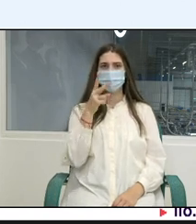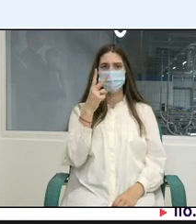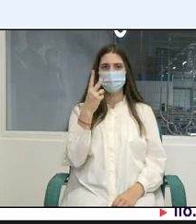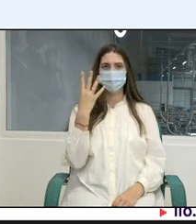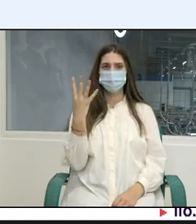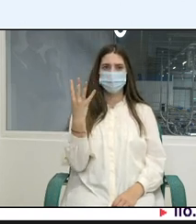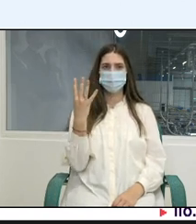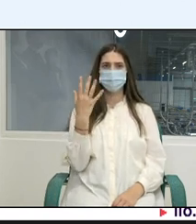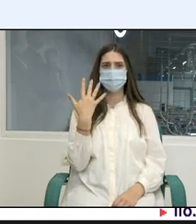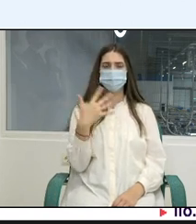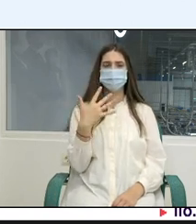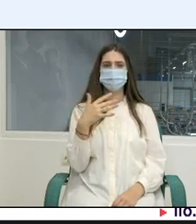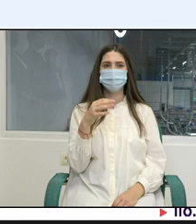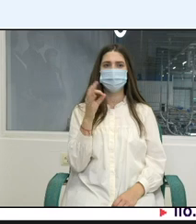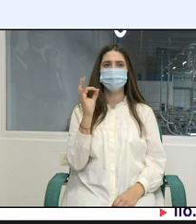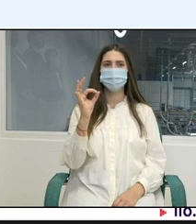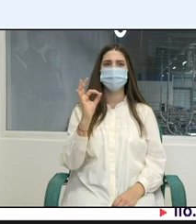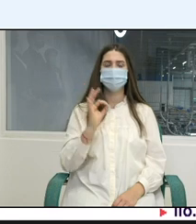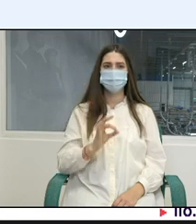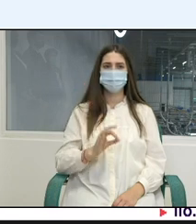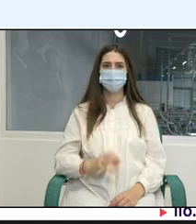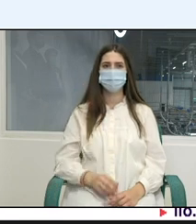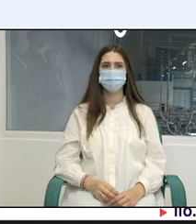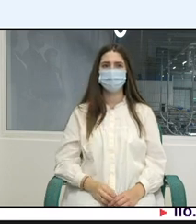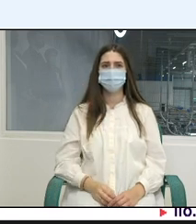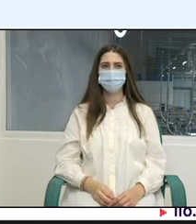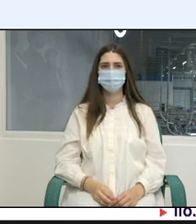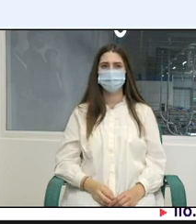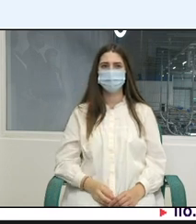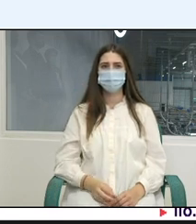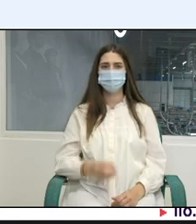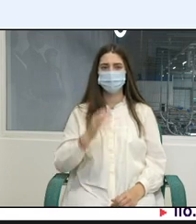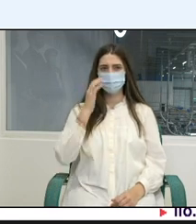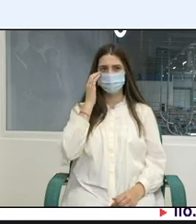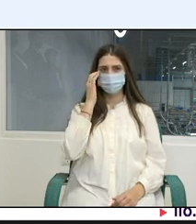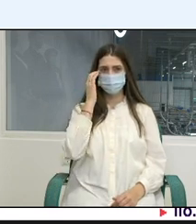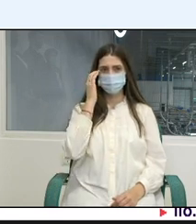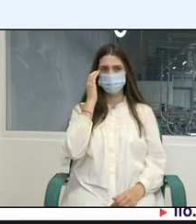indicator cota angajatorilor care